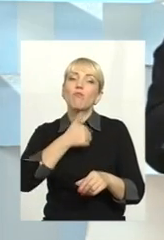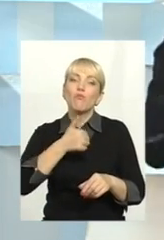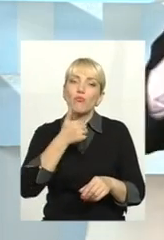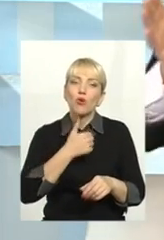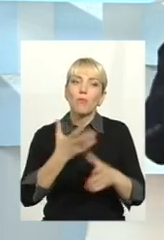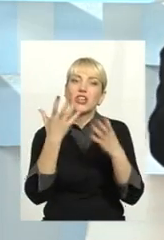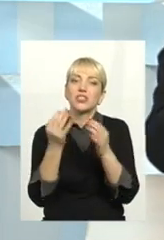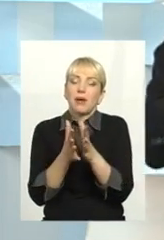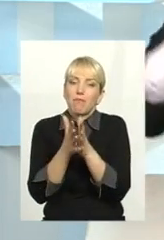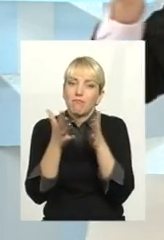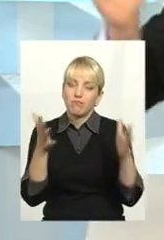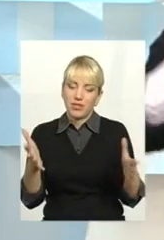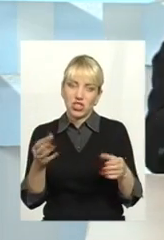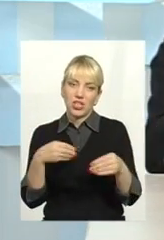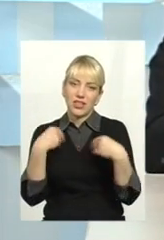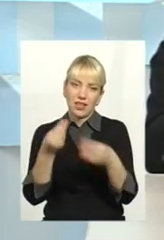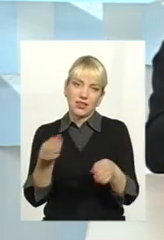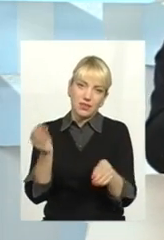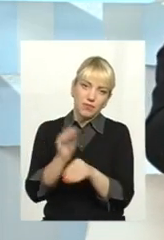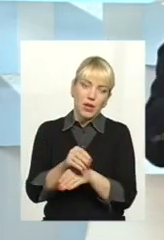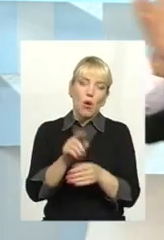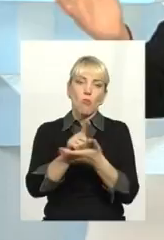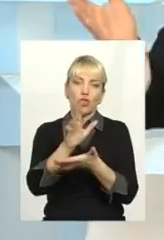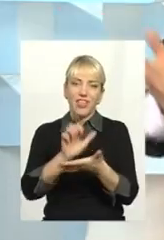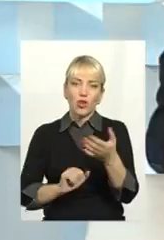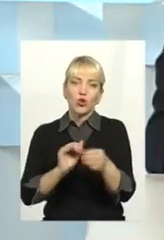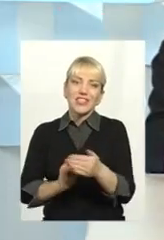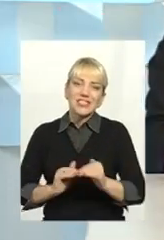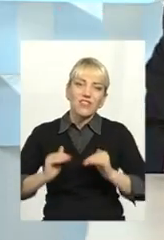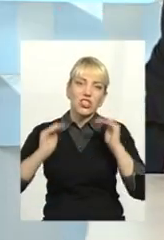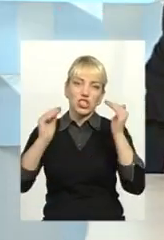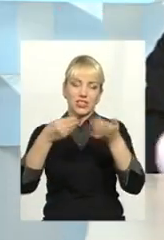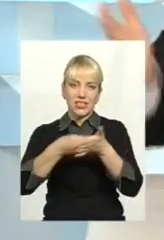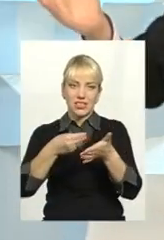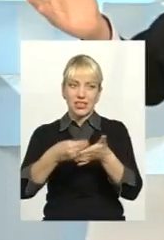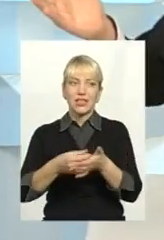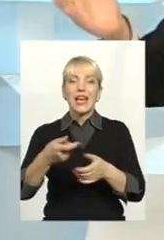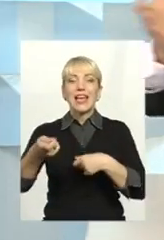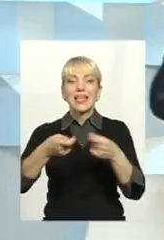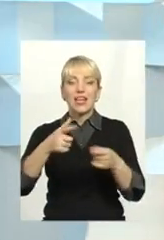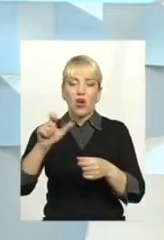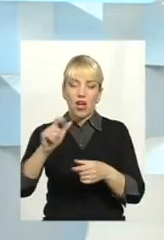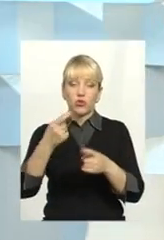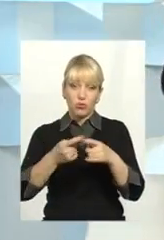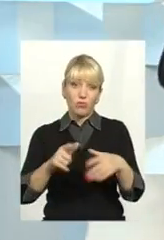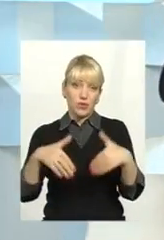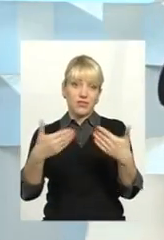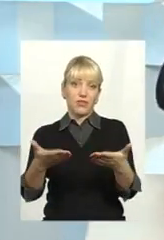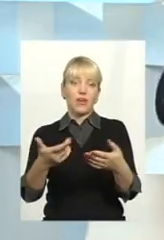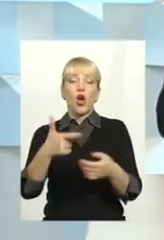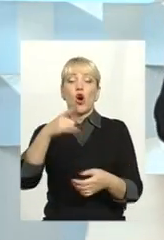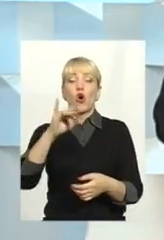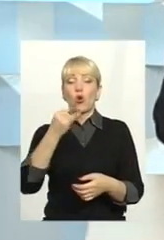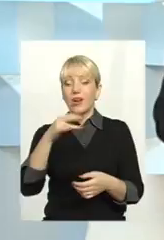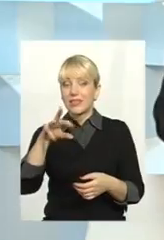обкласти податками і завищеними цінами нас з вами. До речі, так званий ринок газу до цього призвів. Пан Гройсман нам з